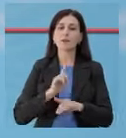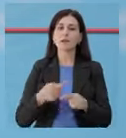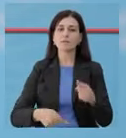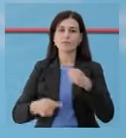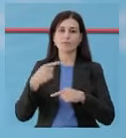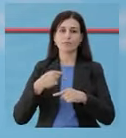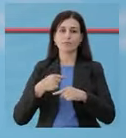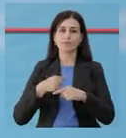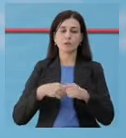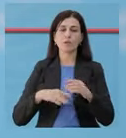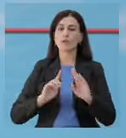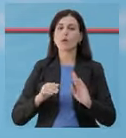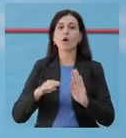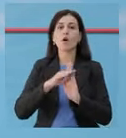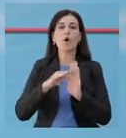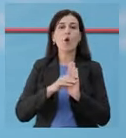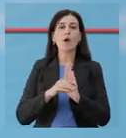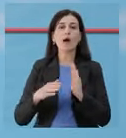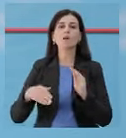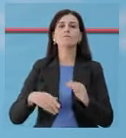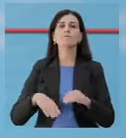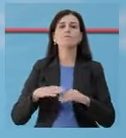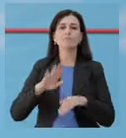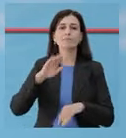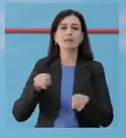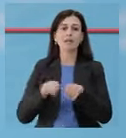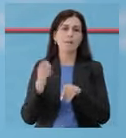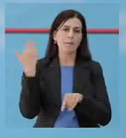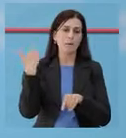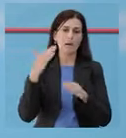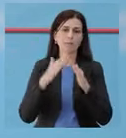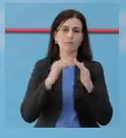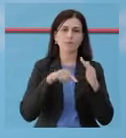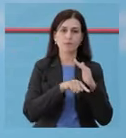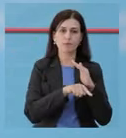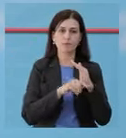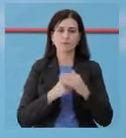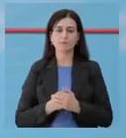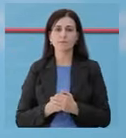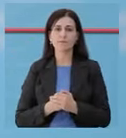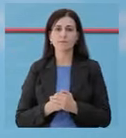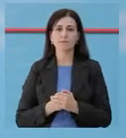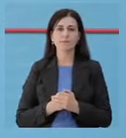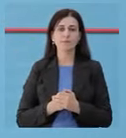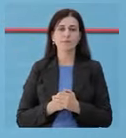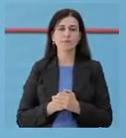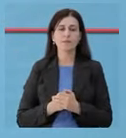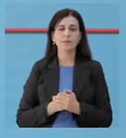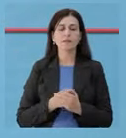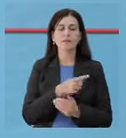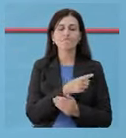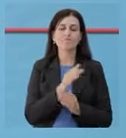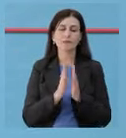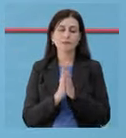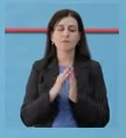pas në vendime dhe nuk do të kemi përshkallzim gradual të lecimit masave. Të ndërruar, ju të